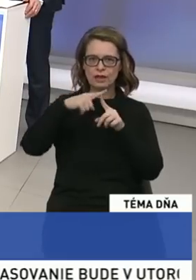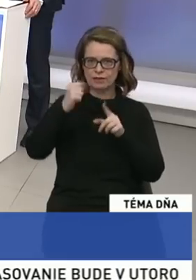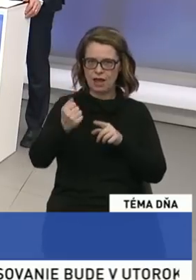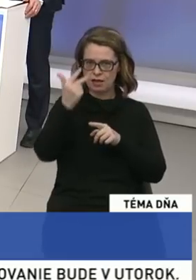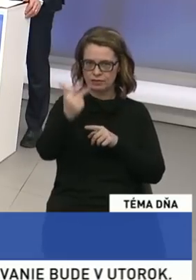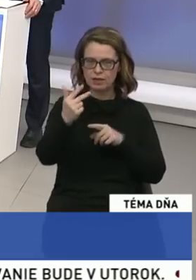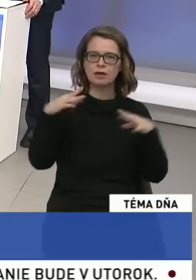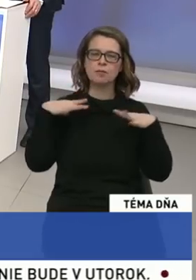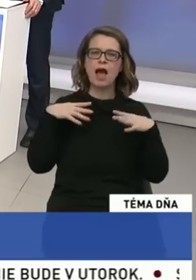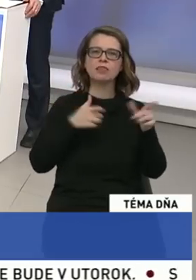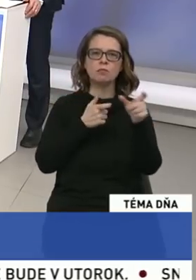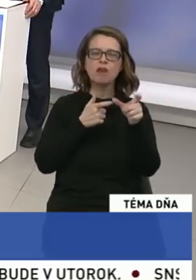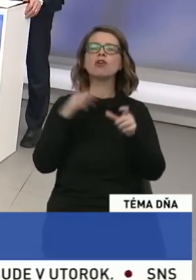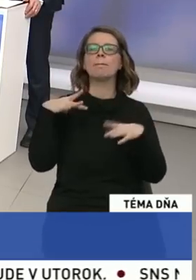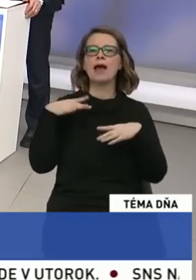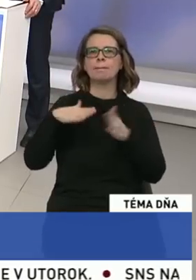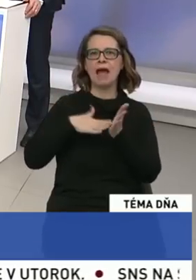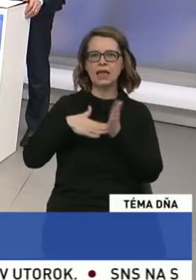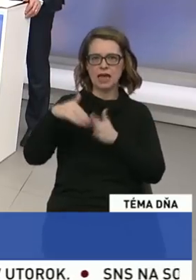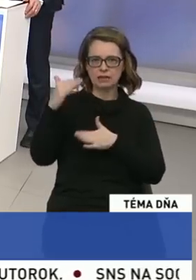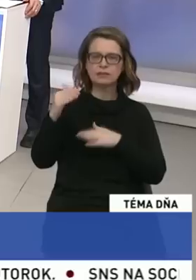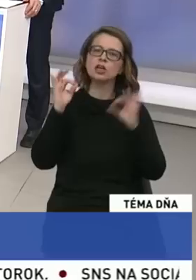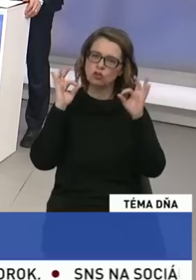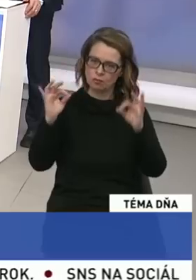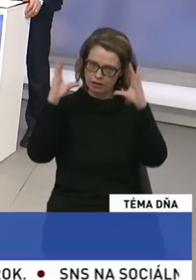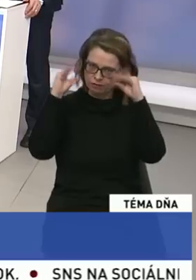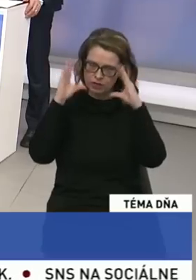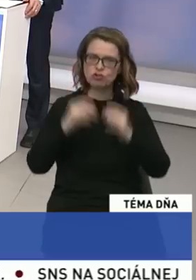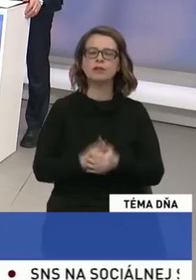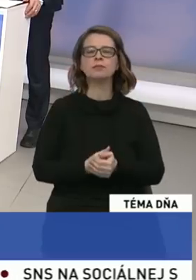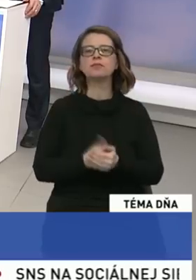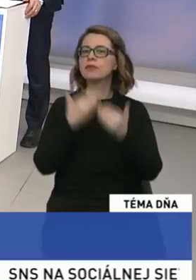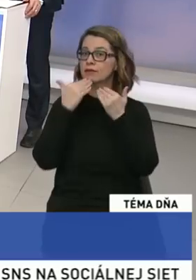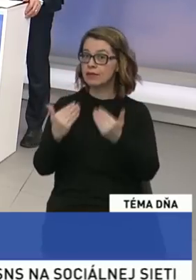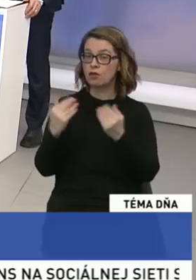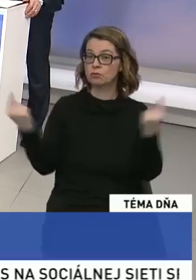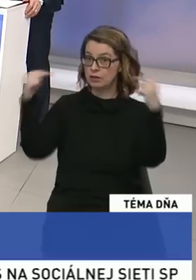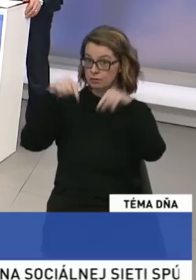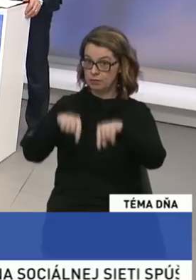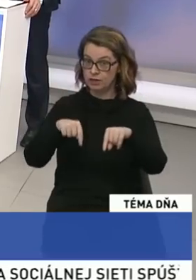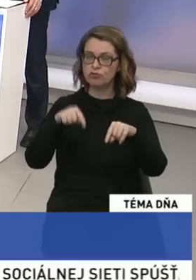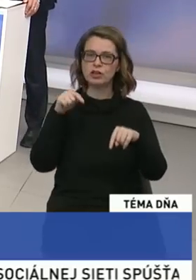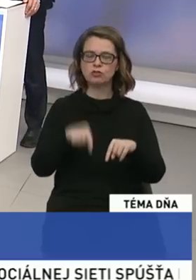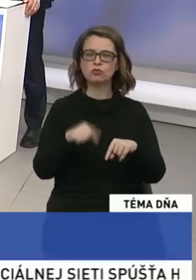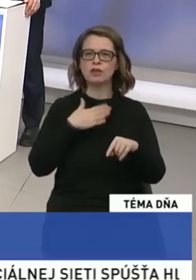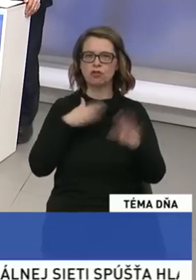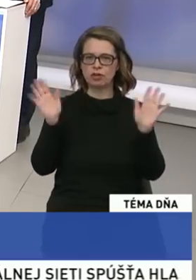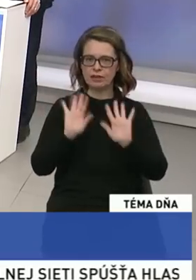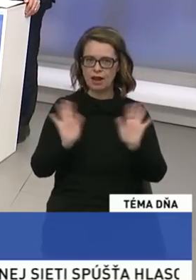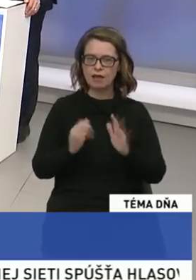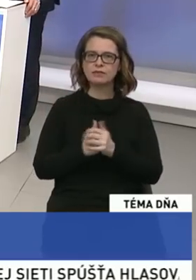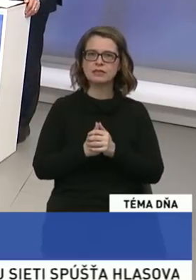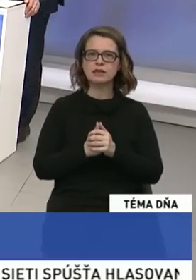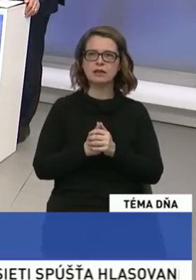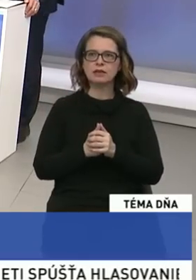Jaroslava Paška a Milan Majerský. Vítajte u nás. Dobre večer. Ďakujem, že ste si našli čas pre divákov Televízie Teatry. V tomto